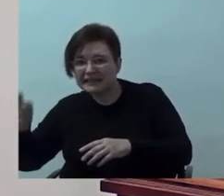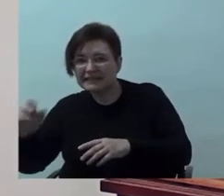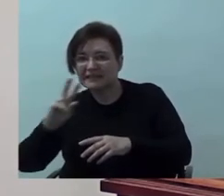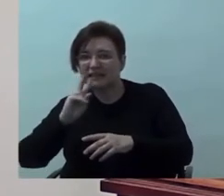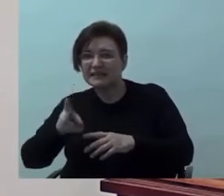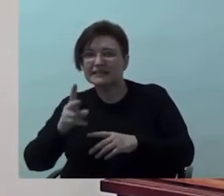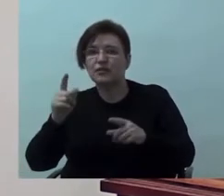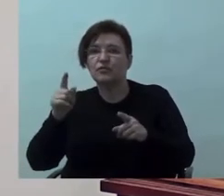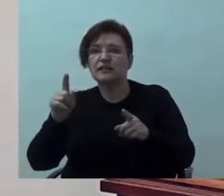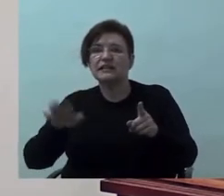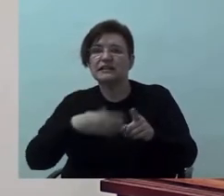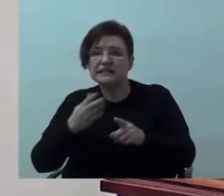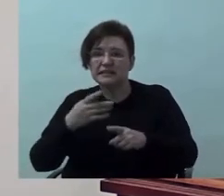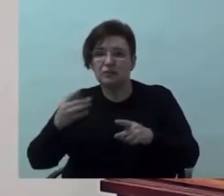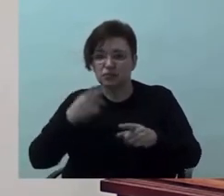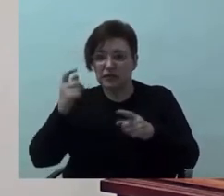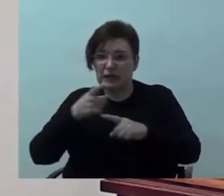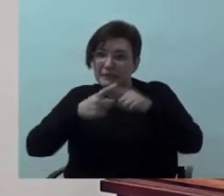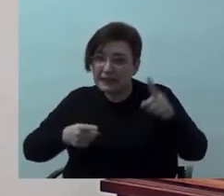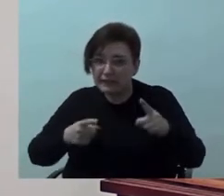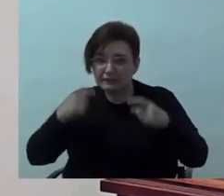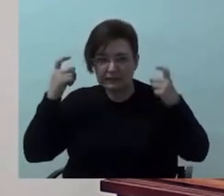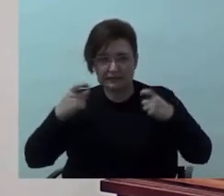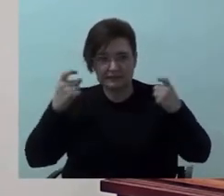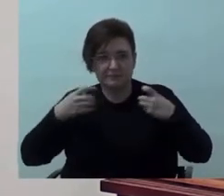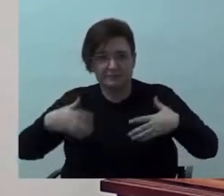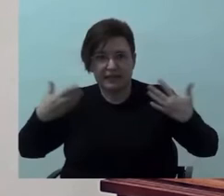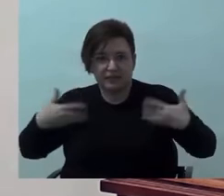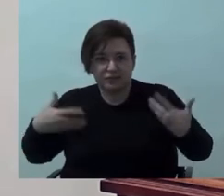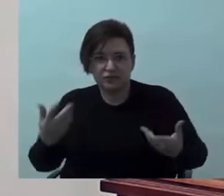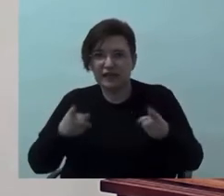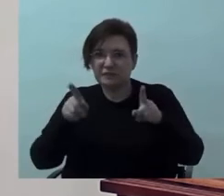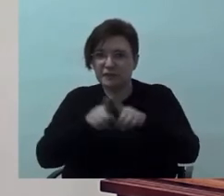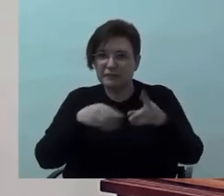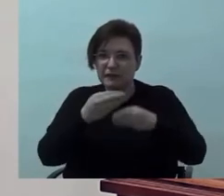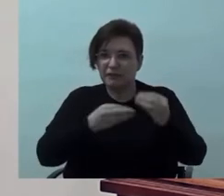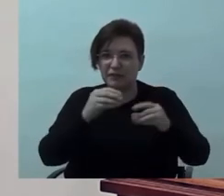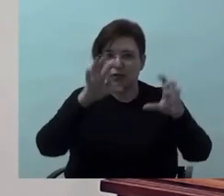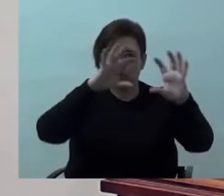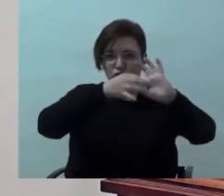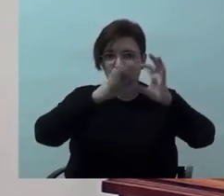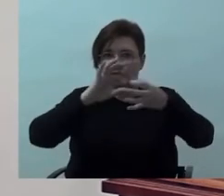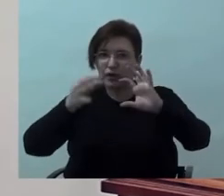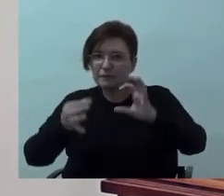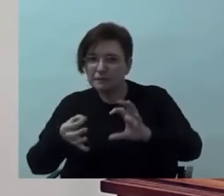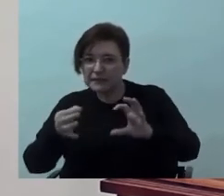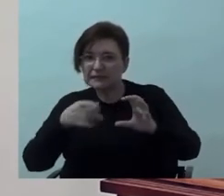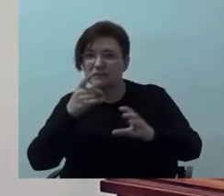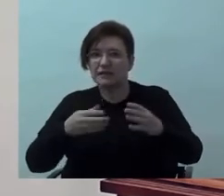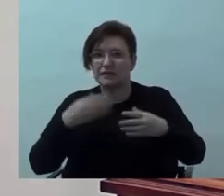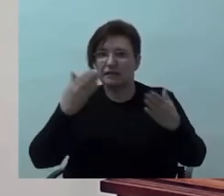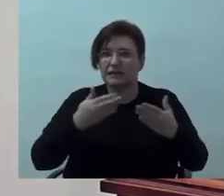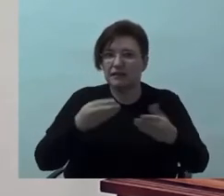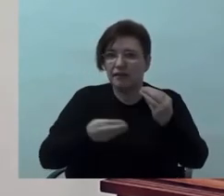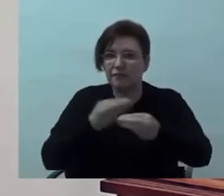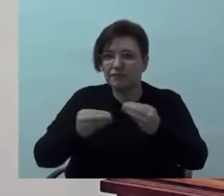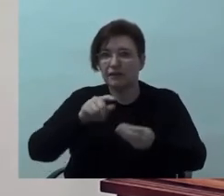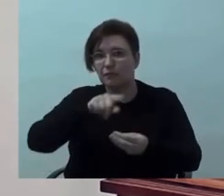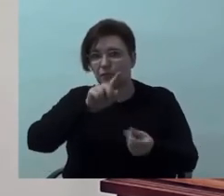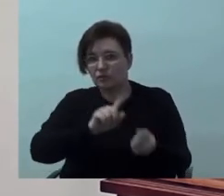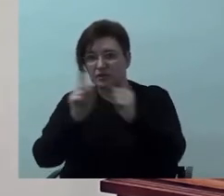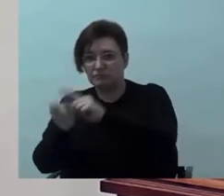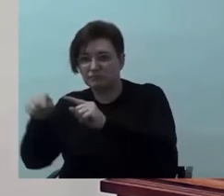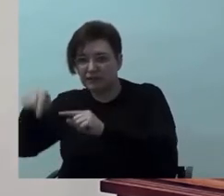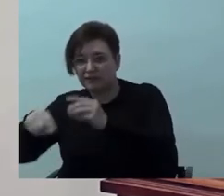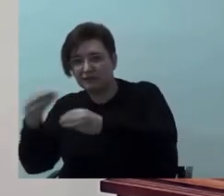'entusiasme que van esmerçar per uns Jocs Olímpics insostenibles en afrontar l'urgència habitacional, potser sí que milloraríem la vida de les